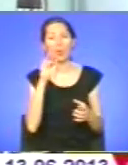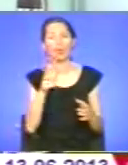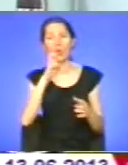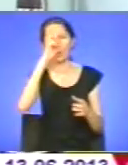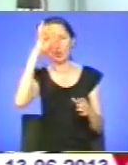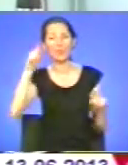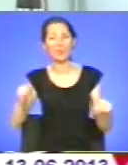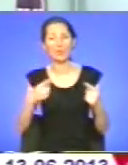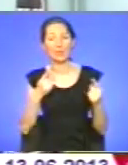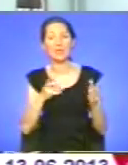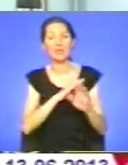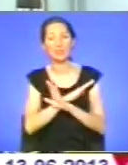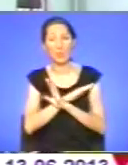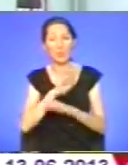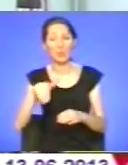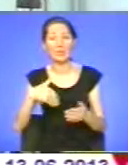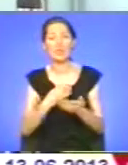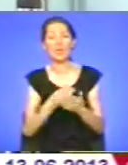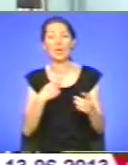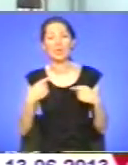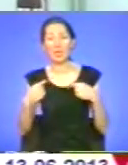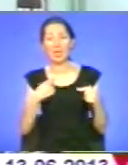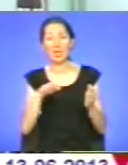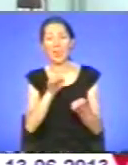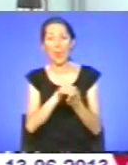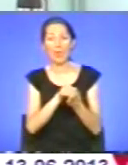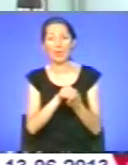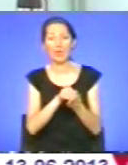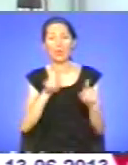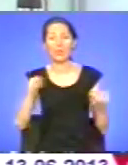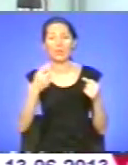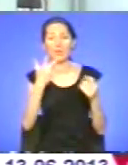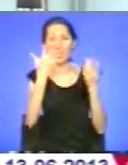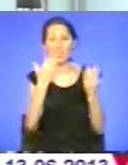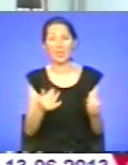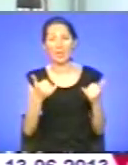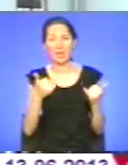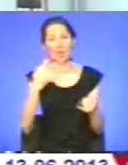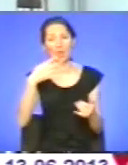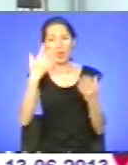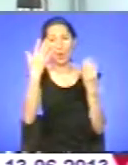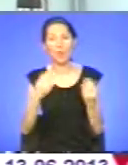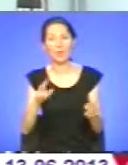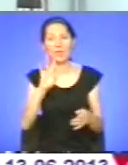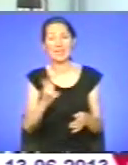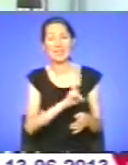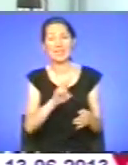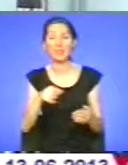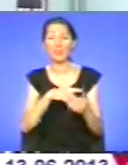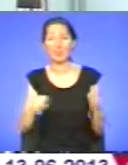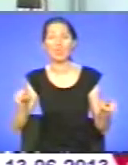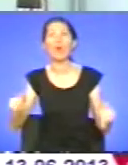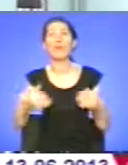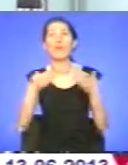поховання в гробі. Господь Воскрес на третий день, а сьогодні в сороковий день церкова визначає Його Вознесіння. Продовж 40 днів